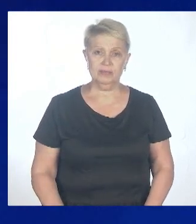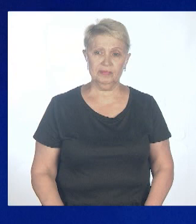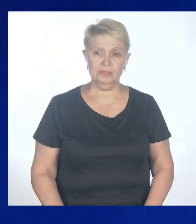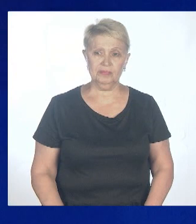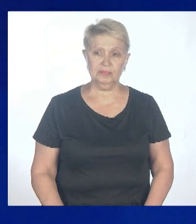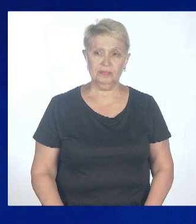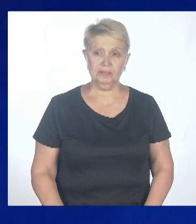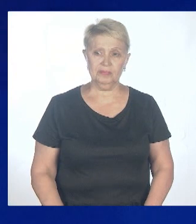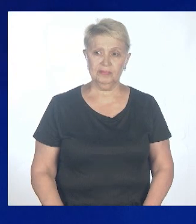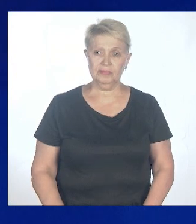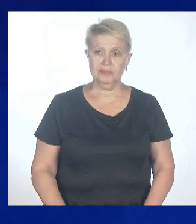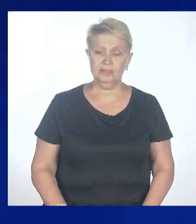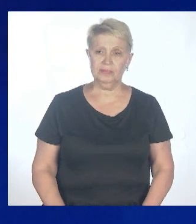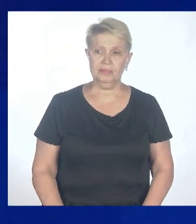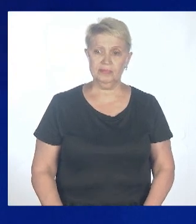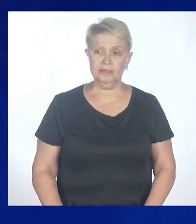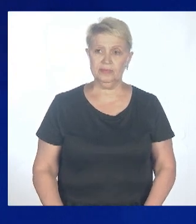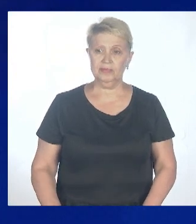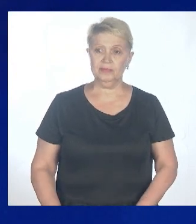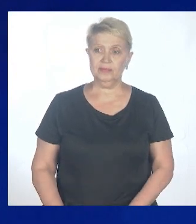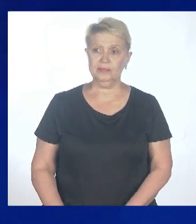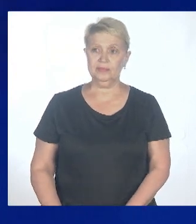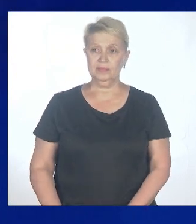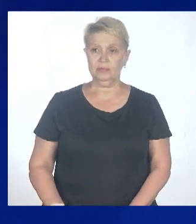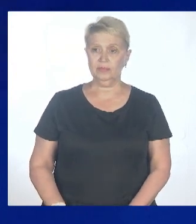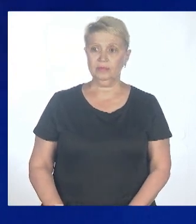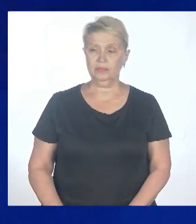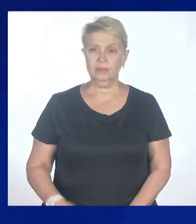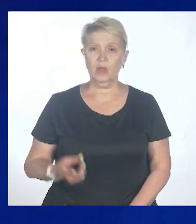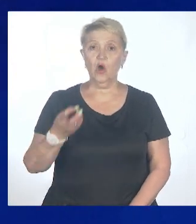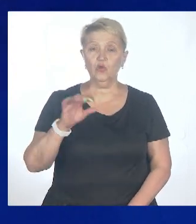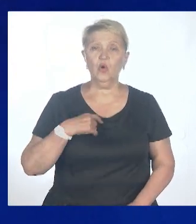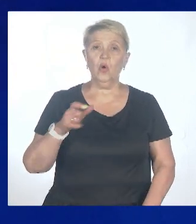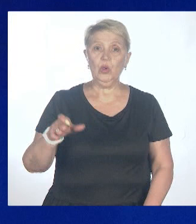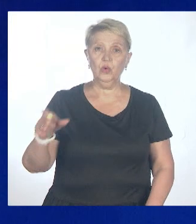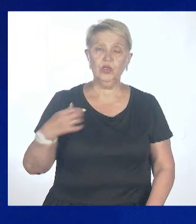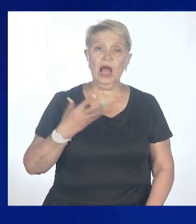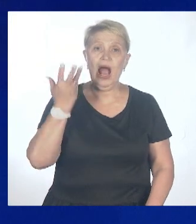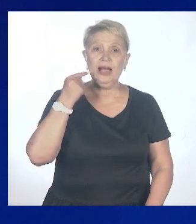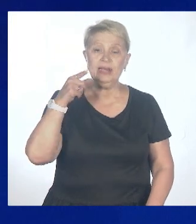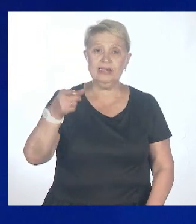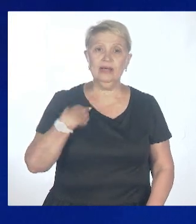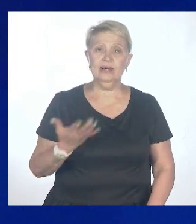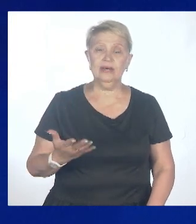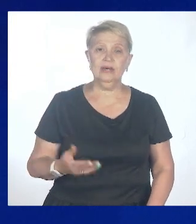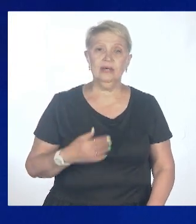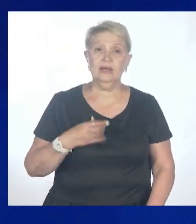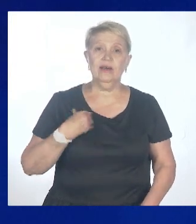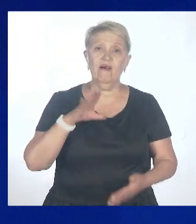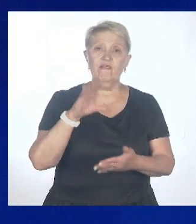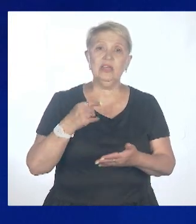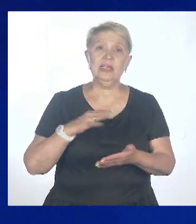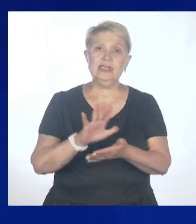участвуют, как это сделать. Но, тем не менее, людям сейчас, когда на фоне всех заявлений и